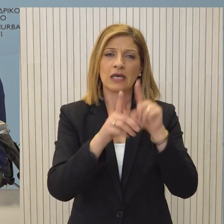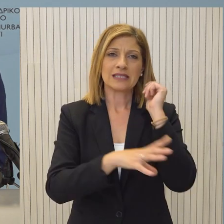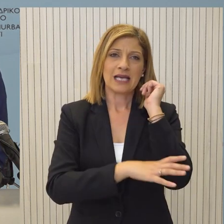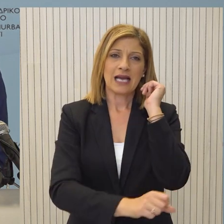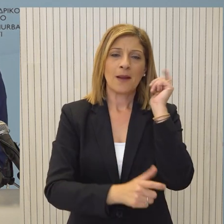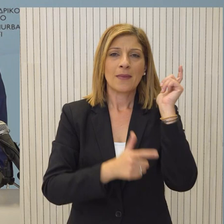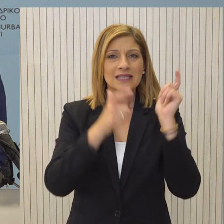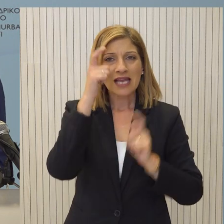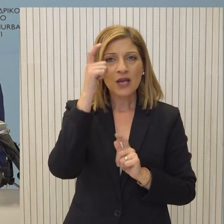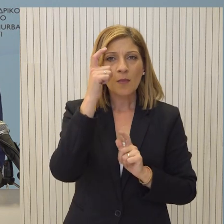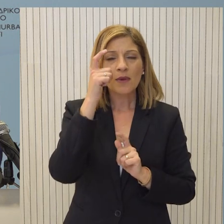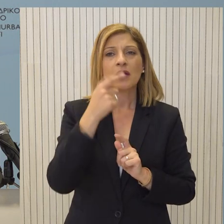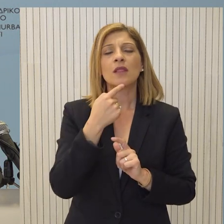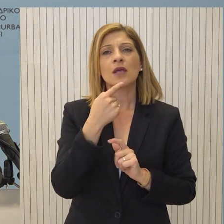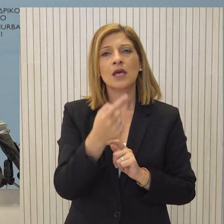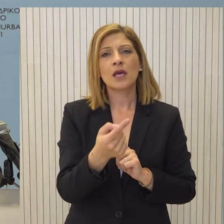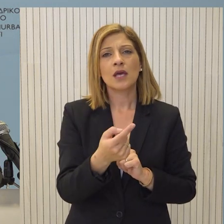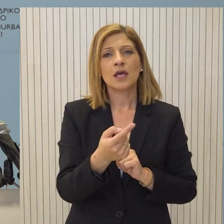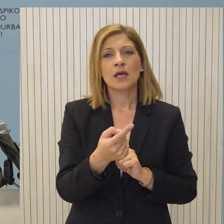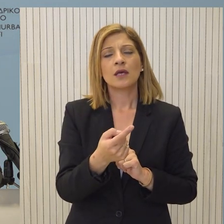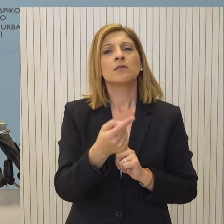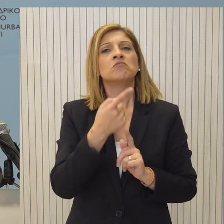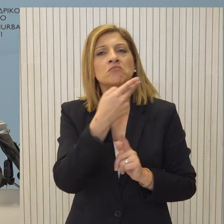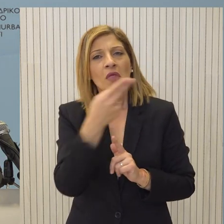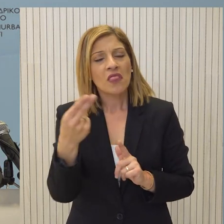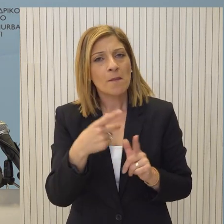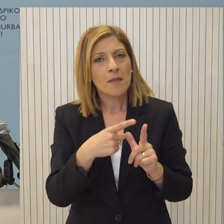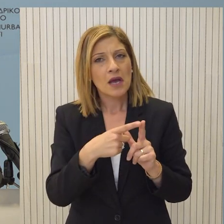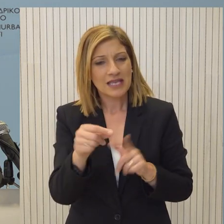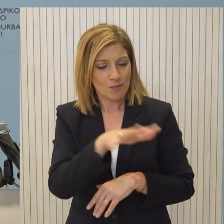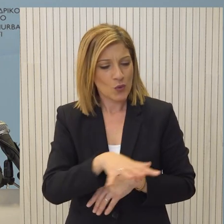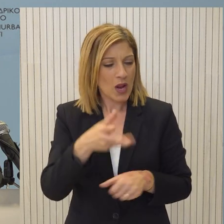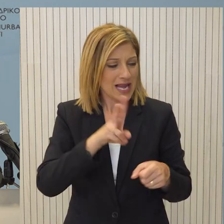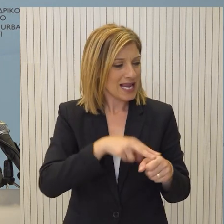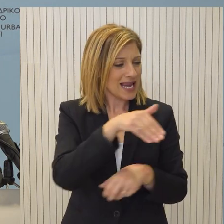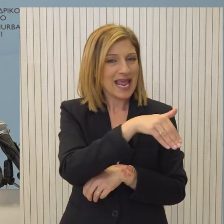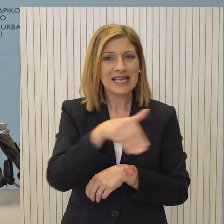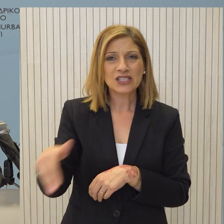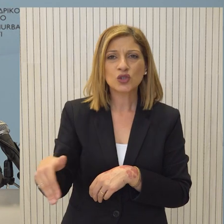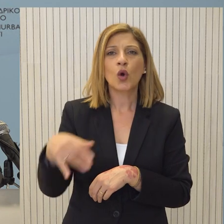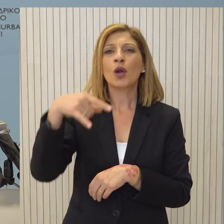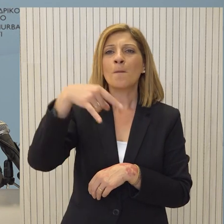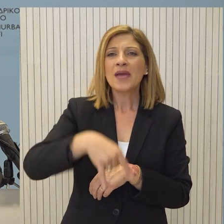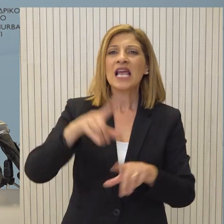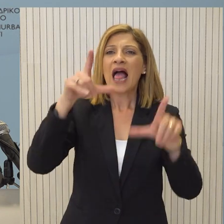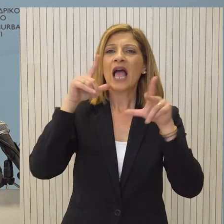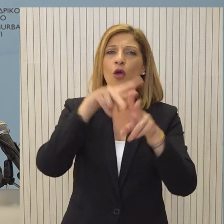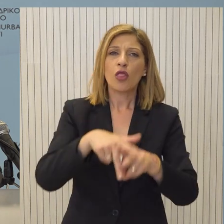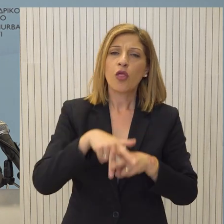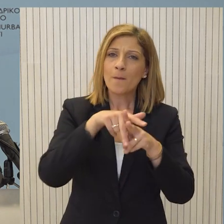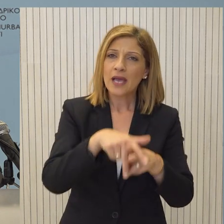Γραμματέν των Ηνωμένων Εθνών του έχει μεταφέρει τις εξελίξεις στην Νεκρη Ζώνη τόσο στην Πύλα όσο και στον Αγιοδομέτιο αλλά